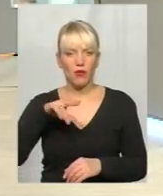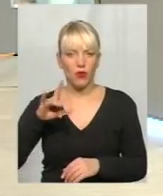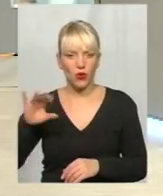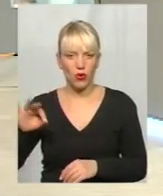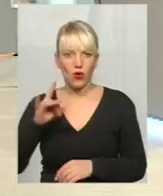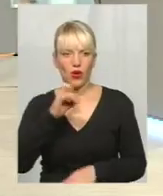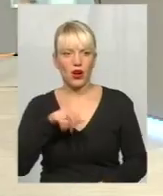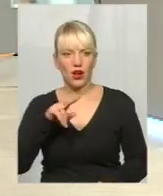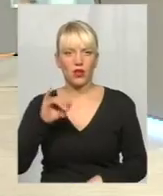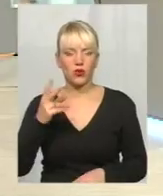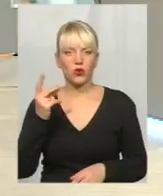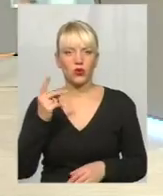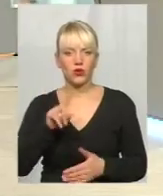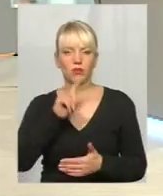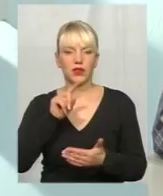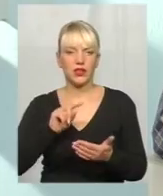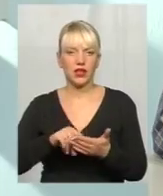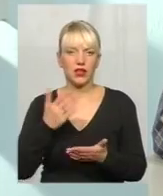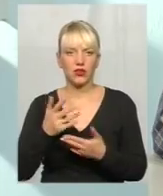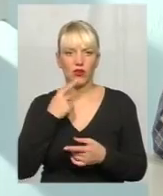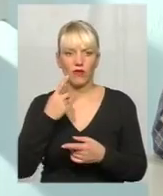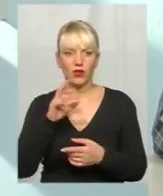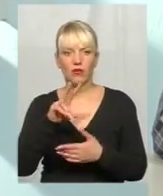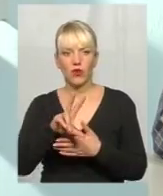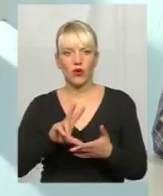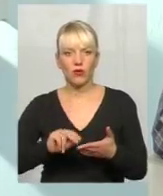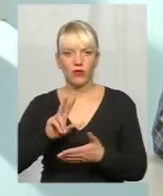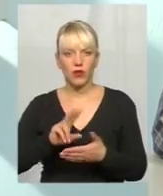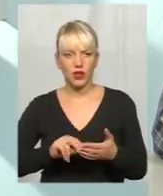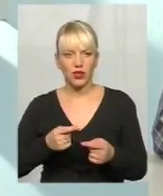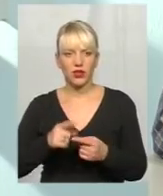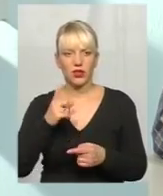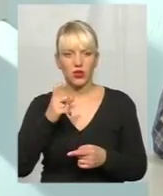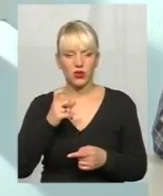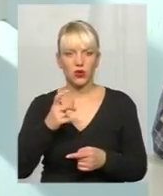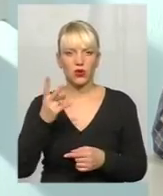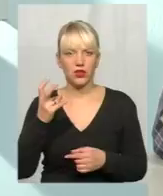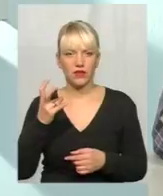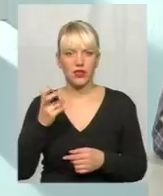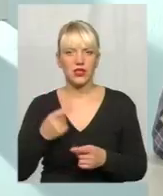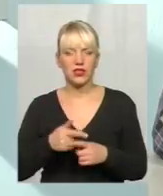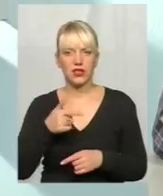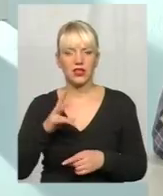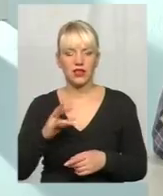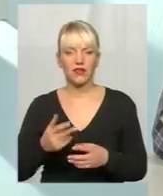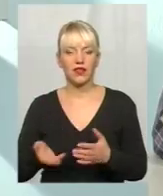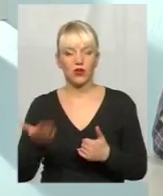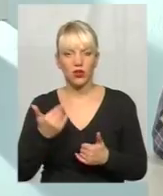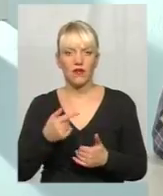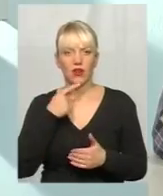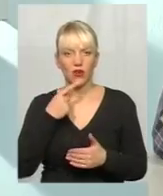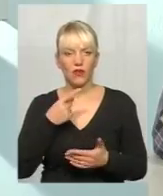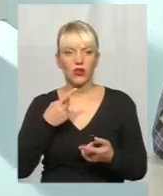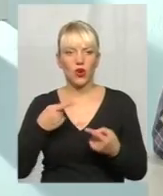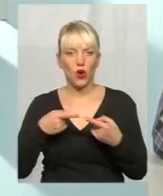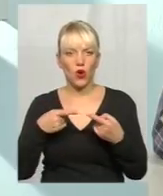питання, якщо ви наводите приклади, там, скажімо, 100-200 гривень, то наводіть конкретно. Тому що